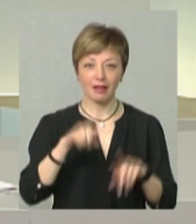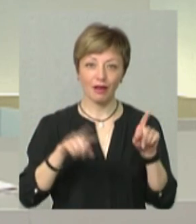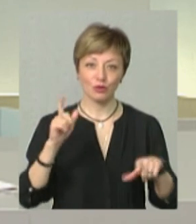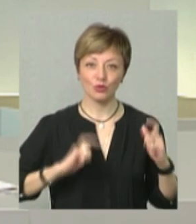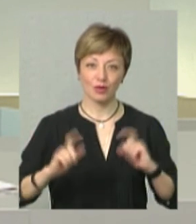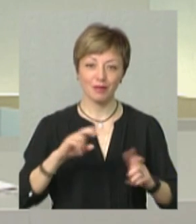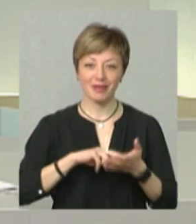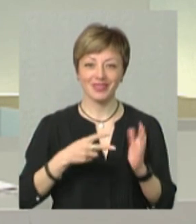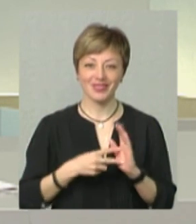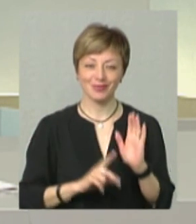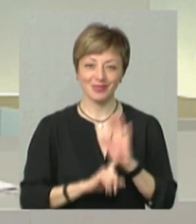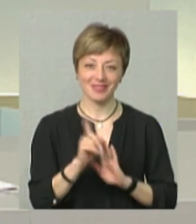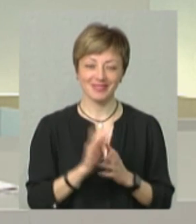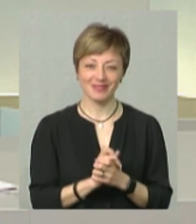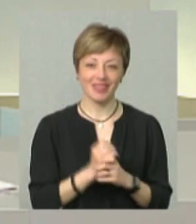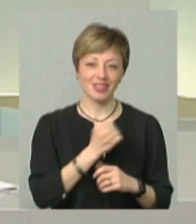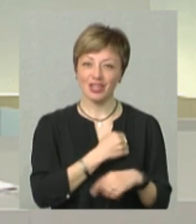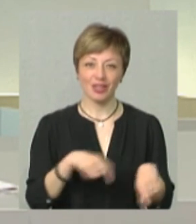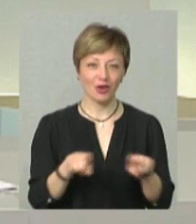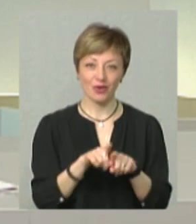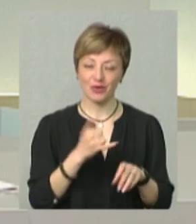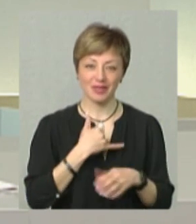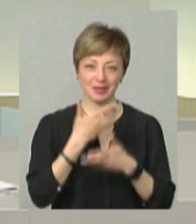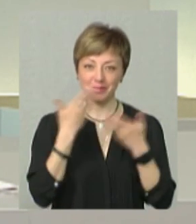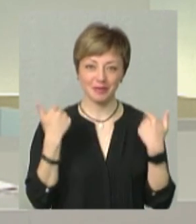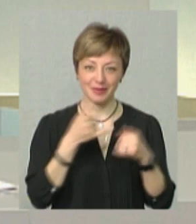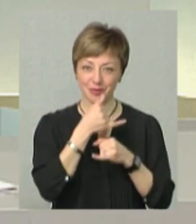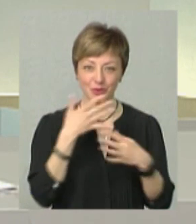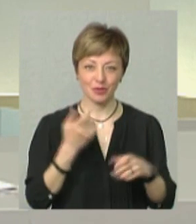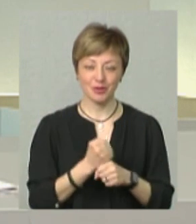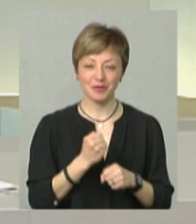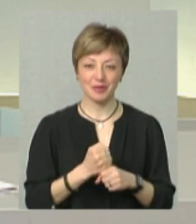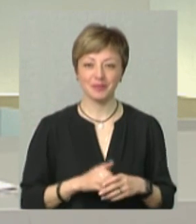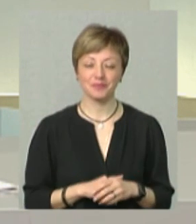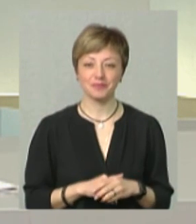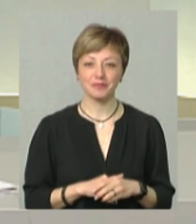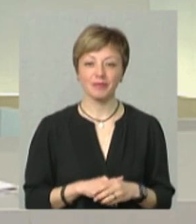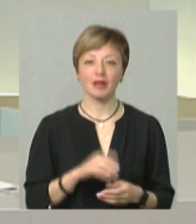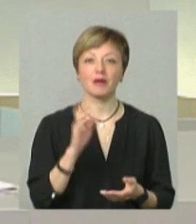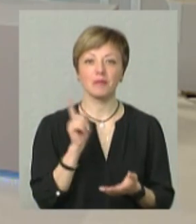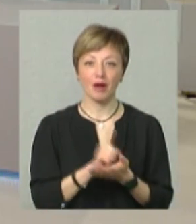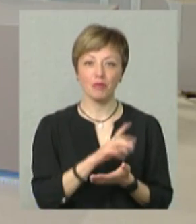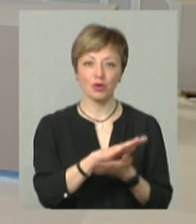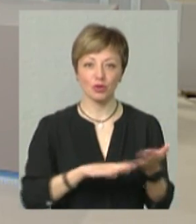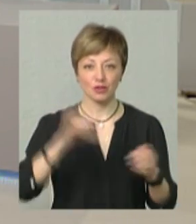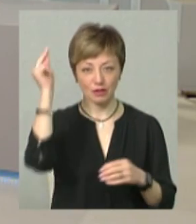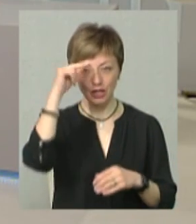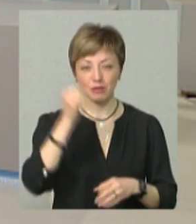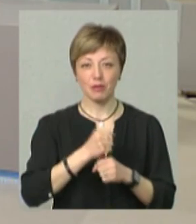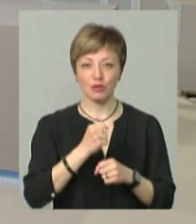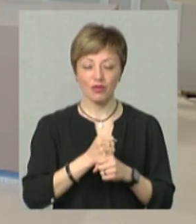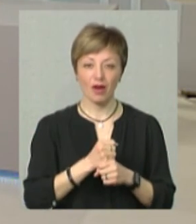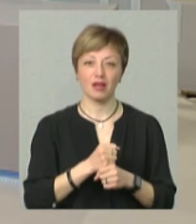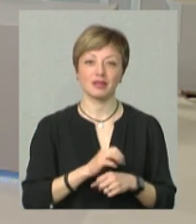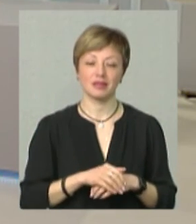спочатку планував. На жаль, такого у нас ми не можемо зробити. Маємо продовжувати навчатись, працювати,